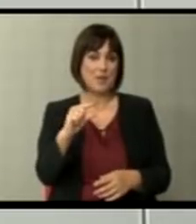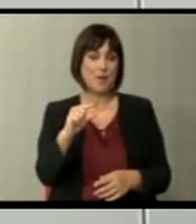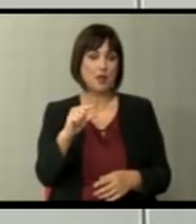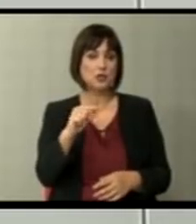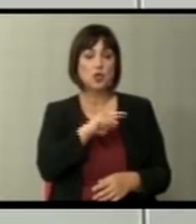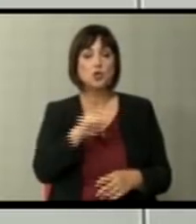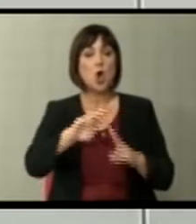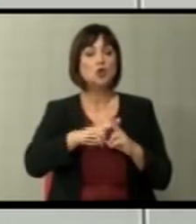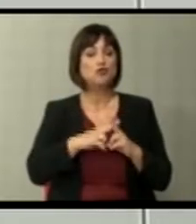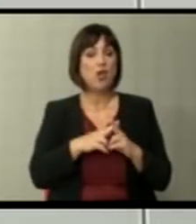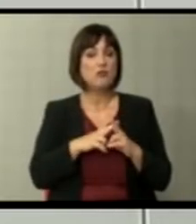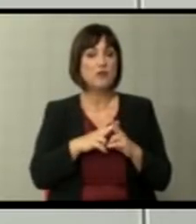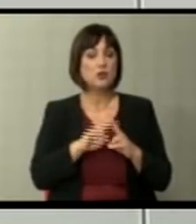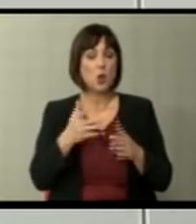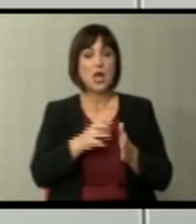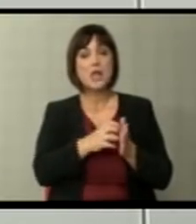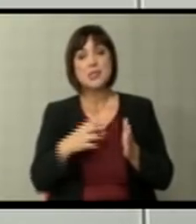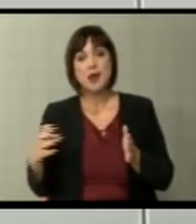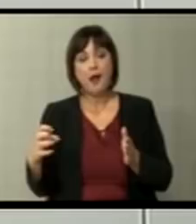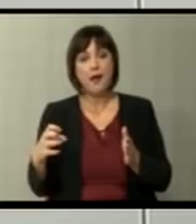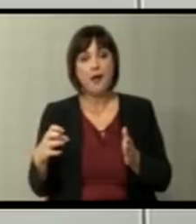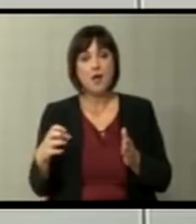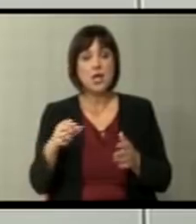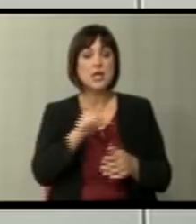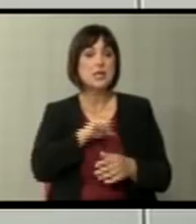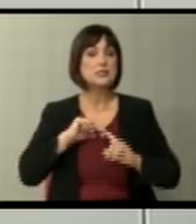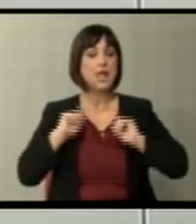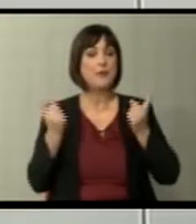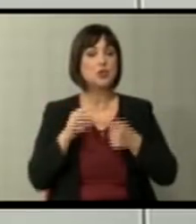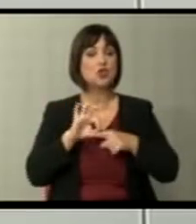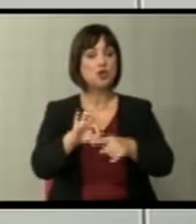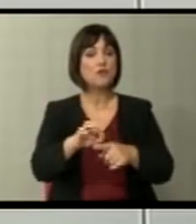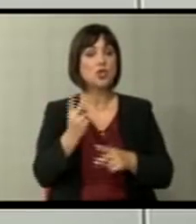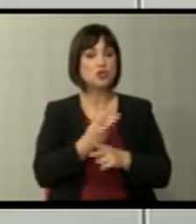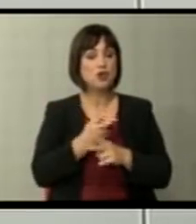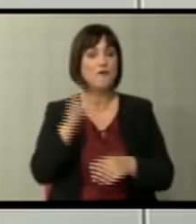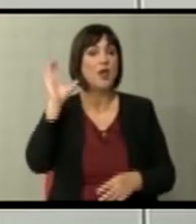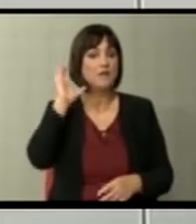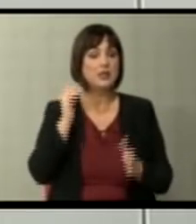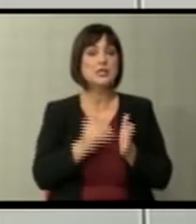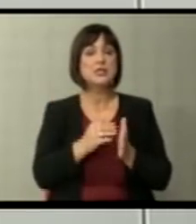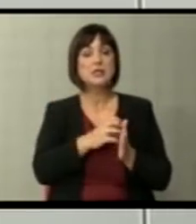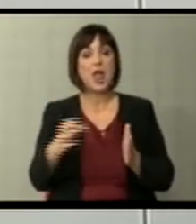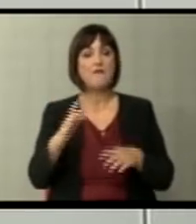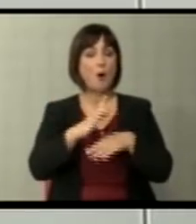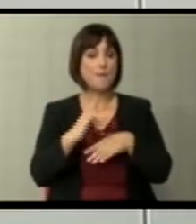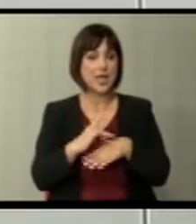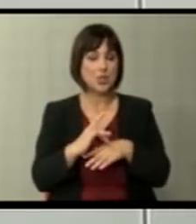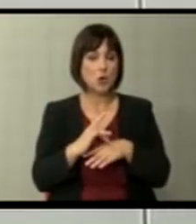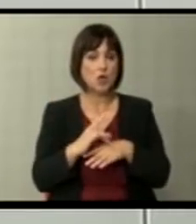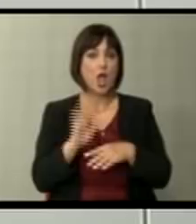До четврток, дека трае самитеот на шефовите на држави и влади, ќе трае вероятно и во петок,